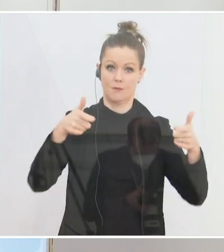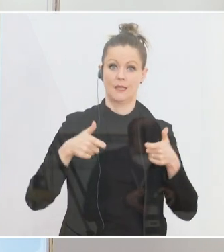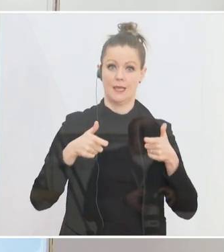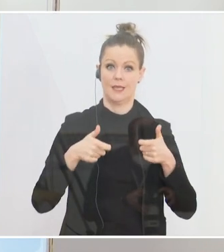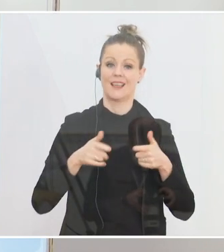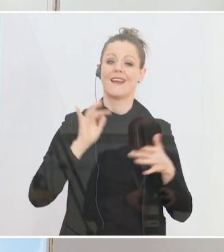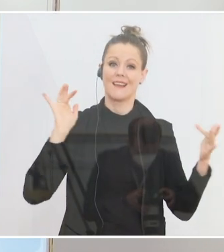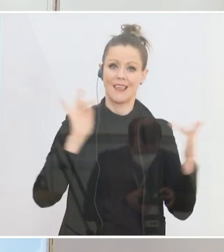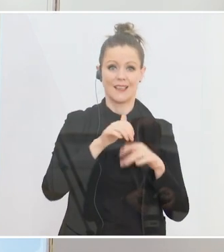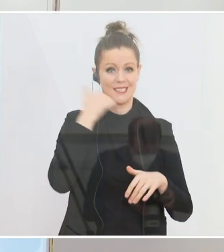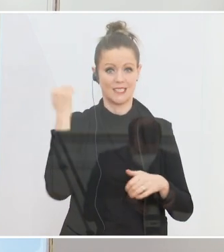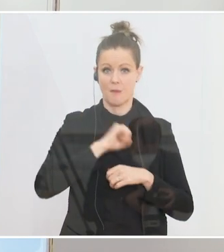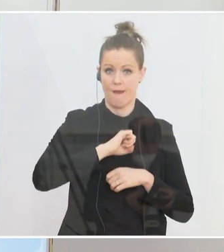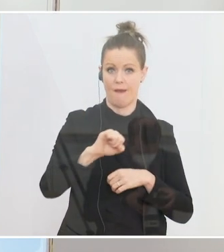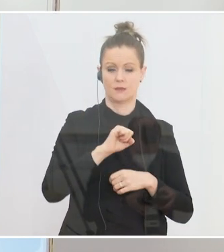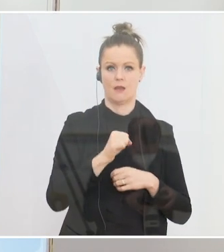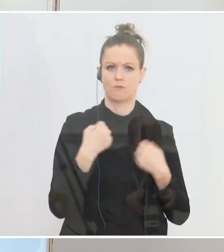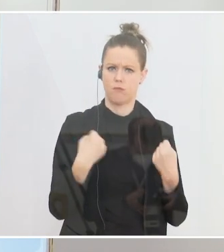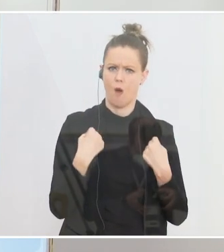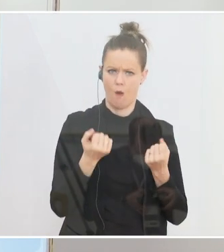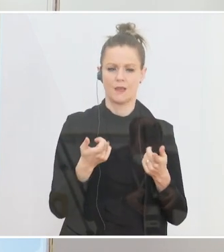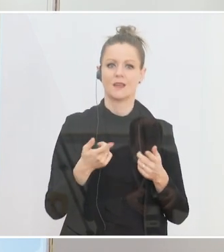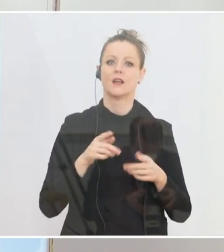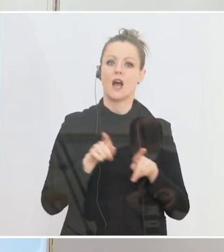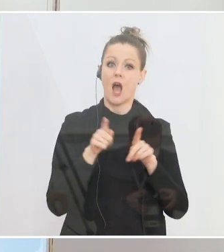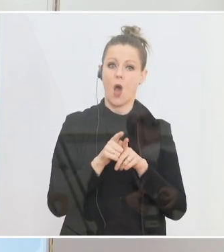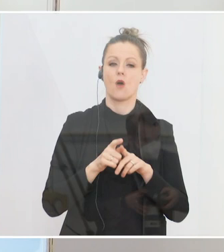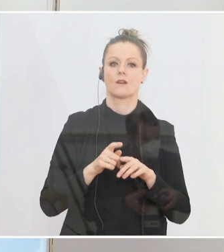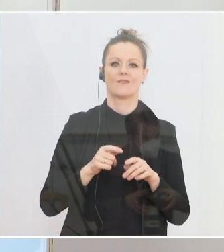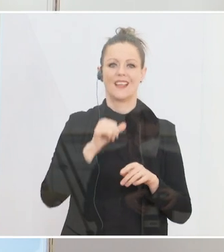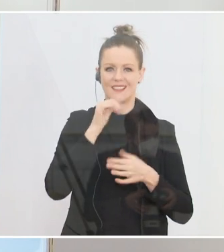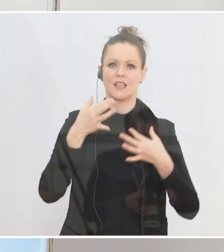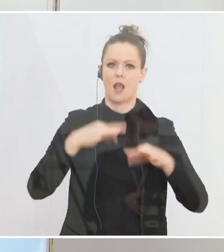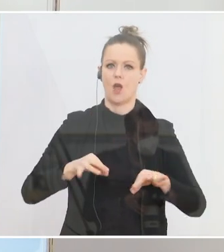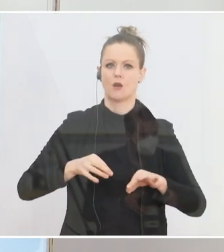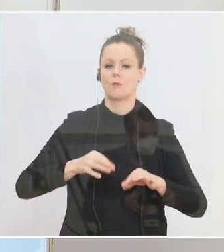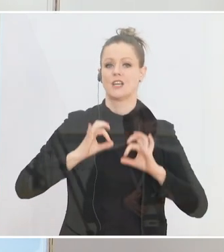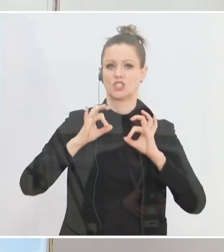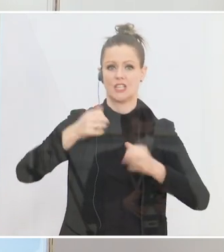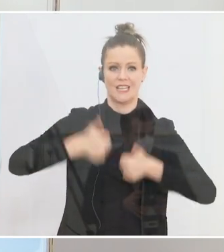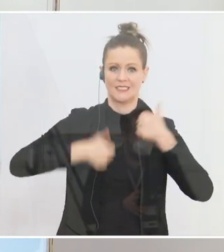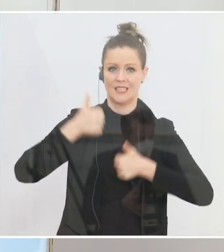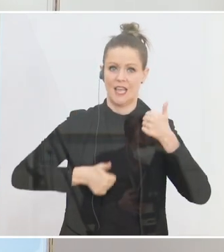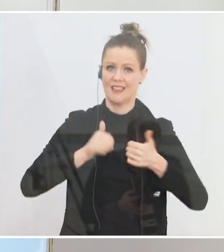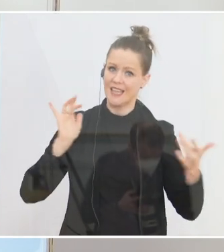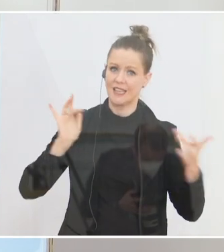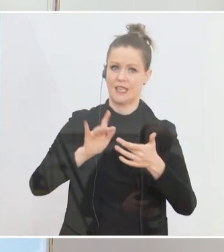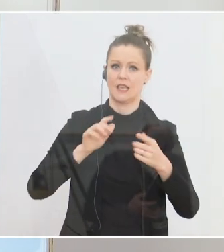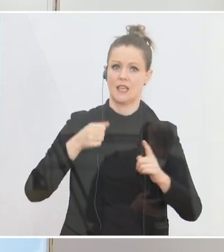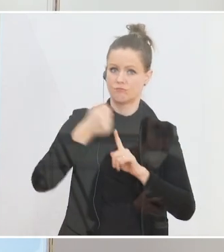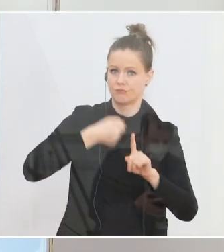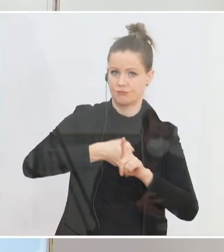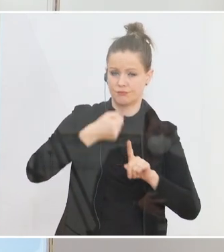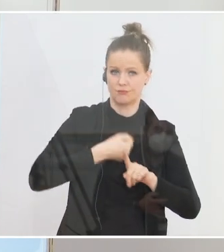genau das. Wir verschärfen die Gangart gegen illegale Straßenrennen. Wir werden in Zukunft härter gegen diesen ganz kleinen Teil der Lenker